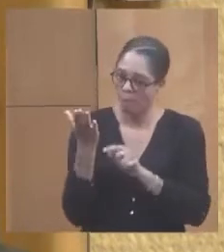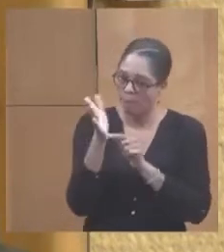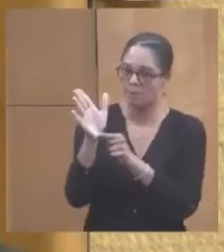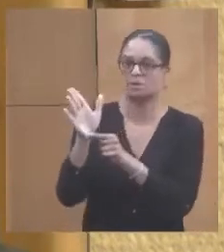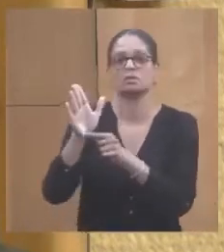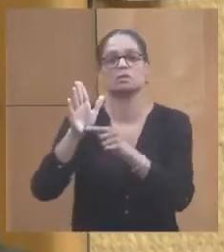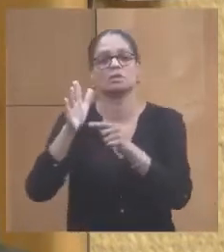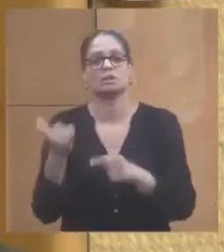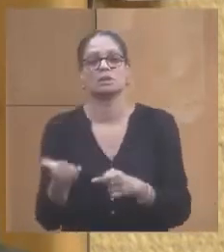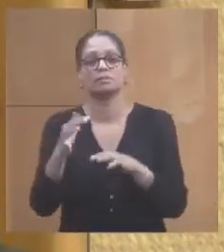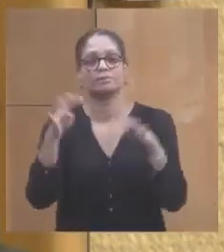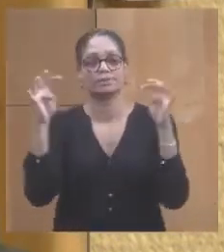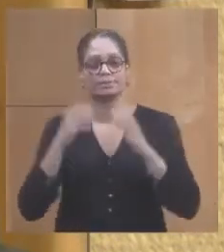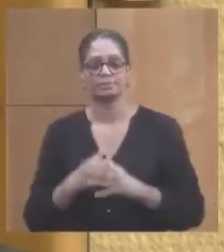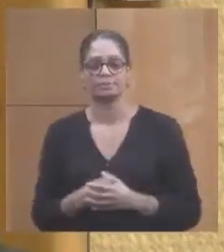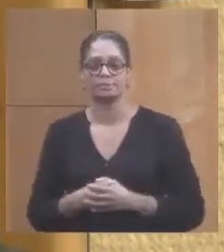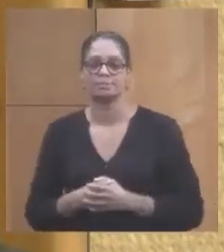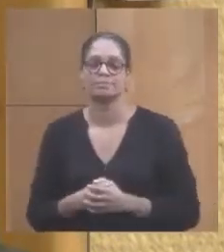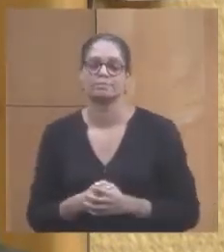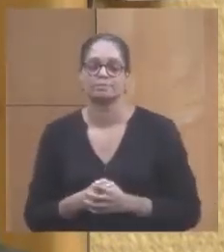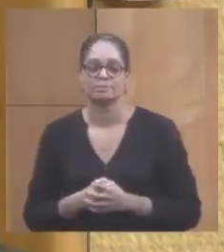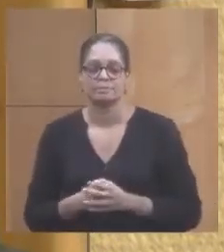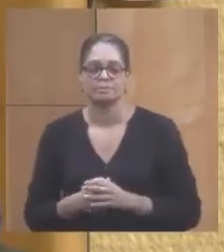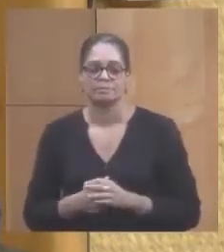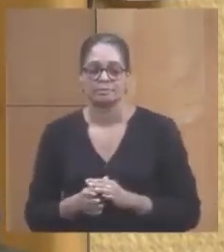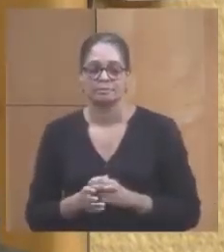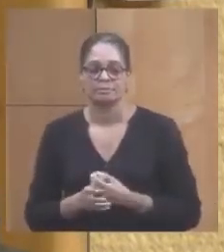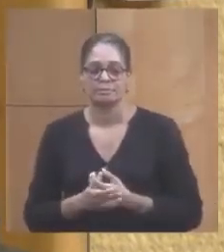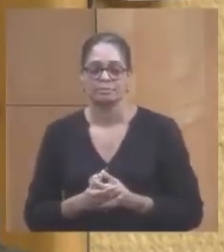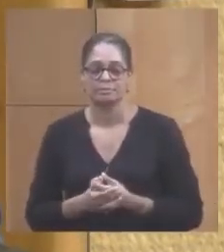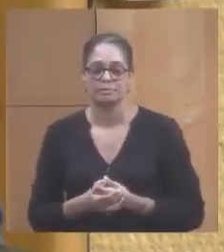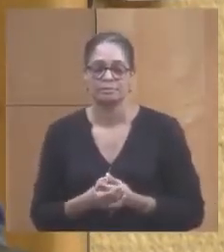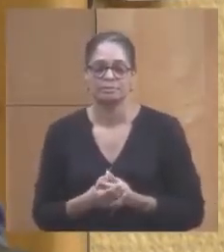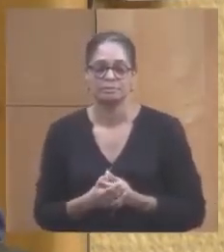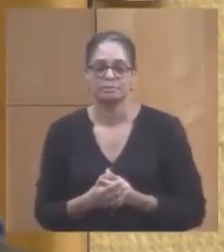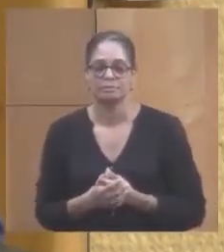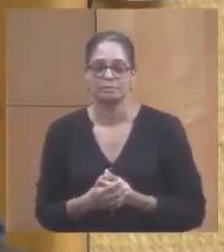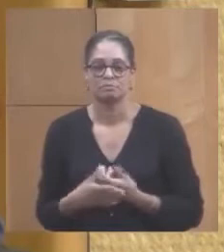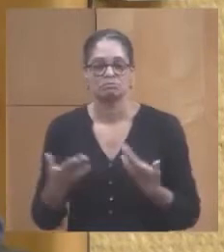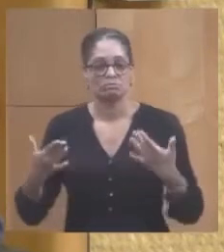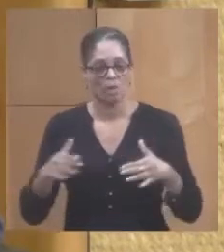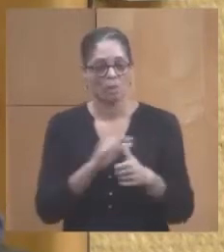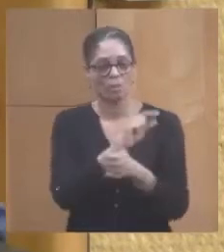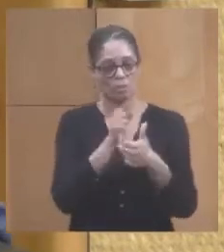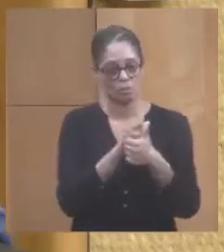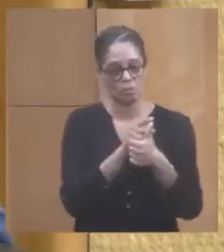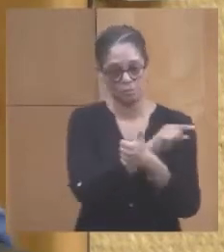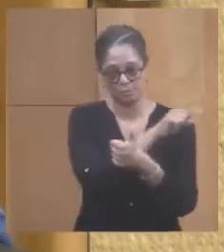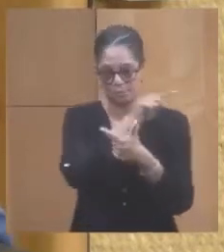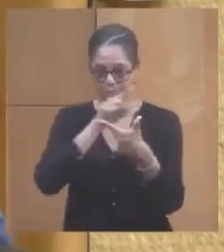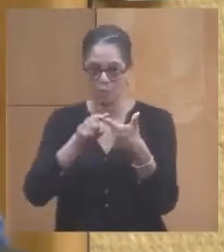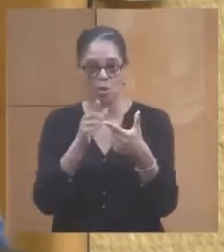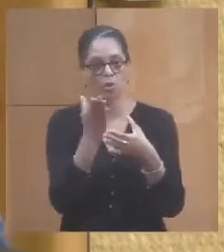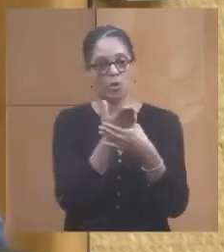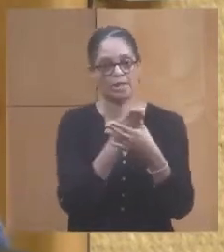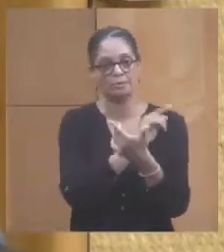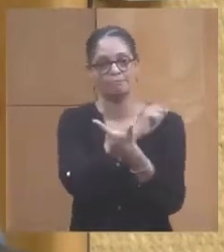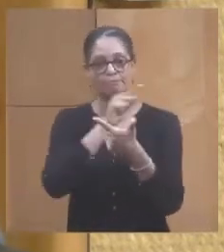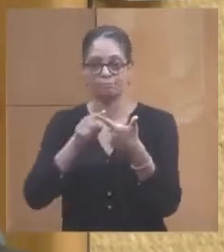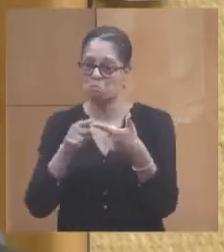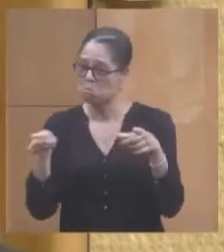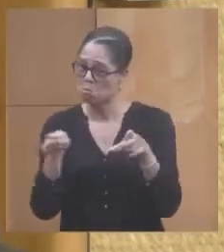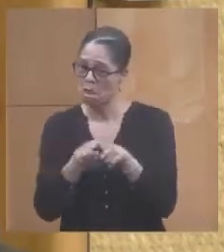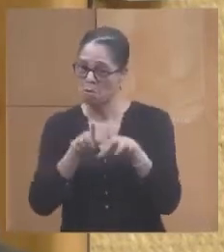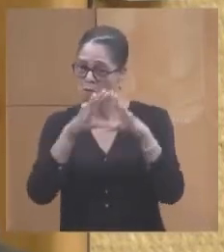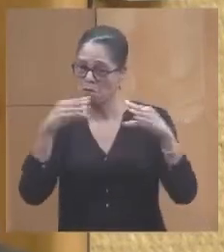à l'approbation de l'Assemblée de Martinique. Voilà pour le premier dossier. Le second dossier, qui est de la même nature,